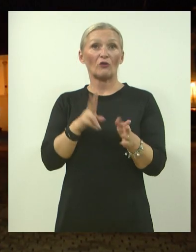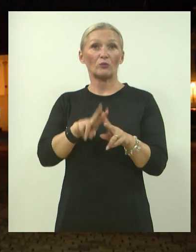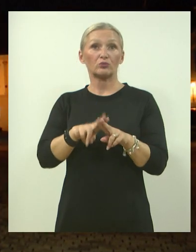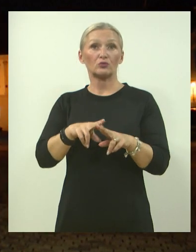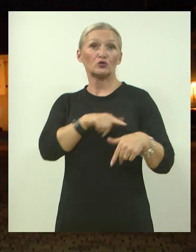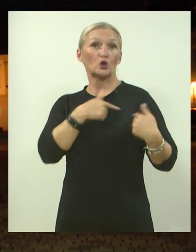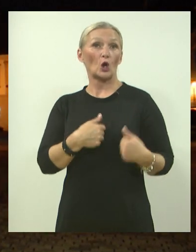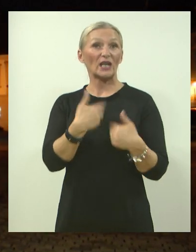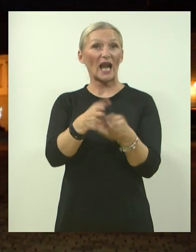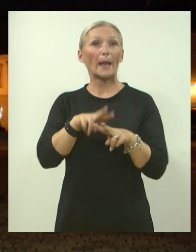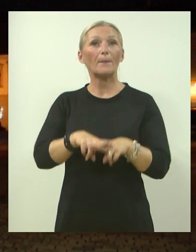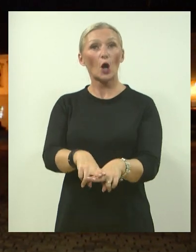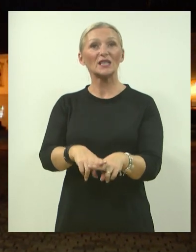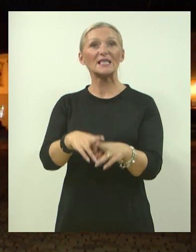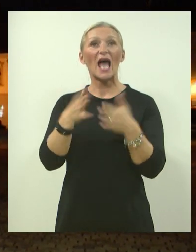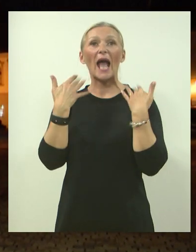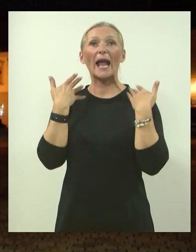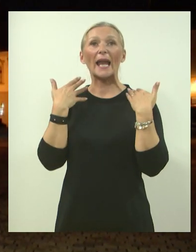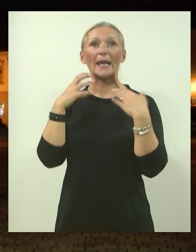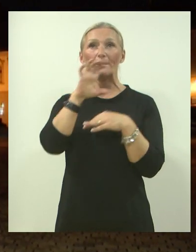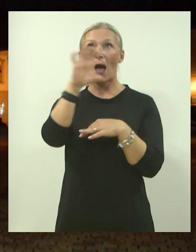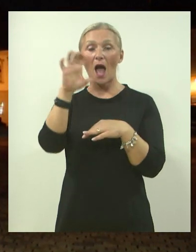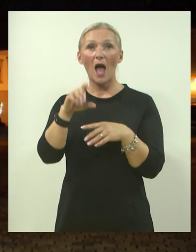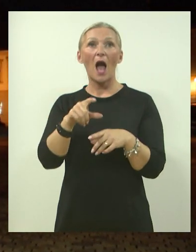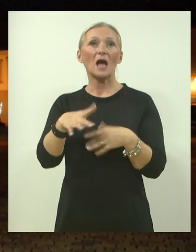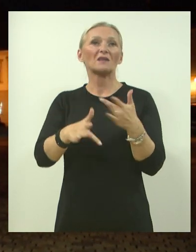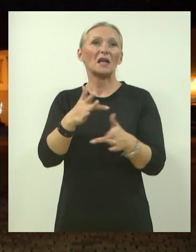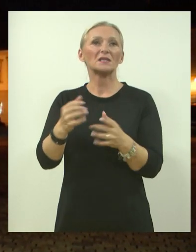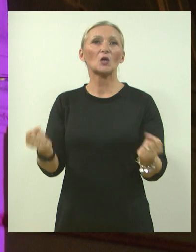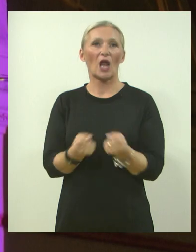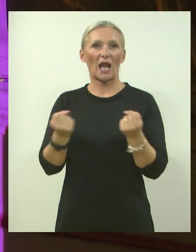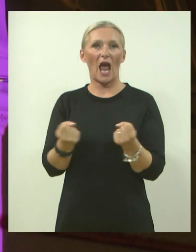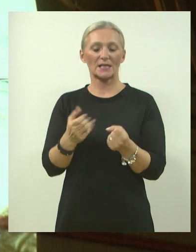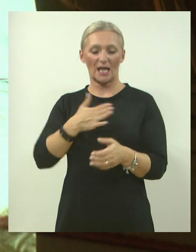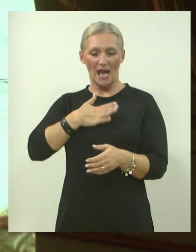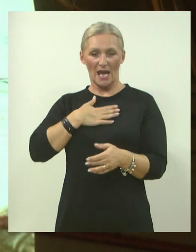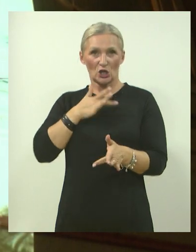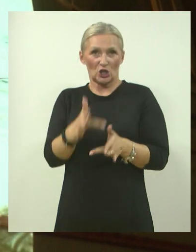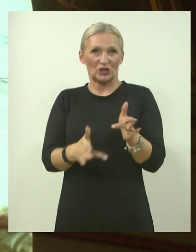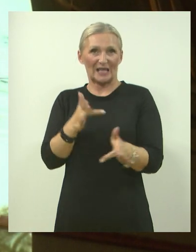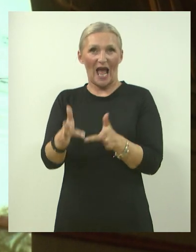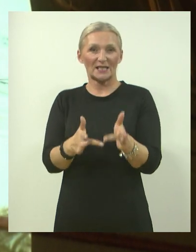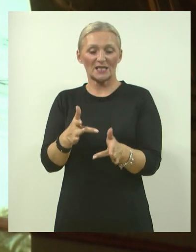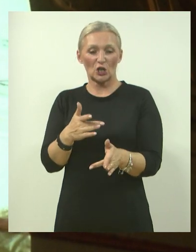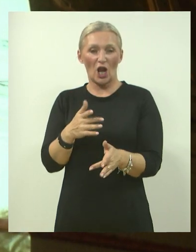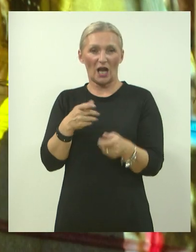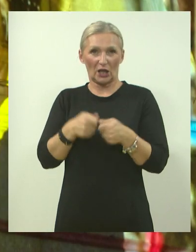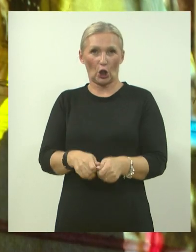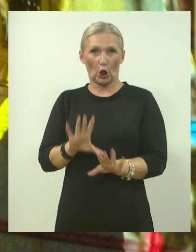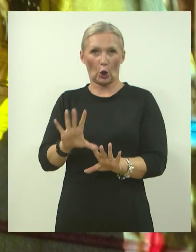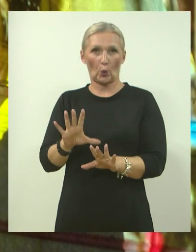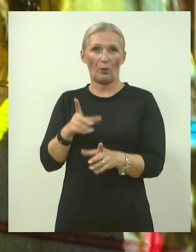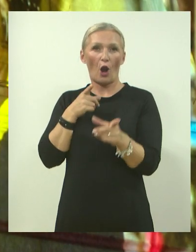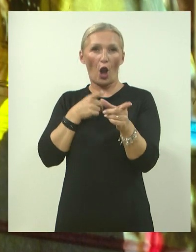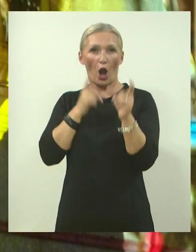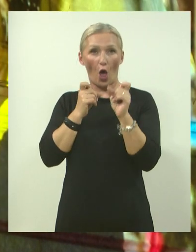Varaždinskoj opće bolnici klima uređaje, a zatim slijede tradicionalne akcije. Naš tradicionalni rotarijanski lov,